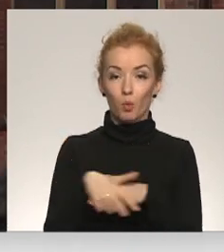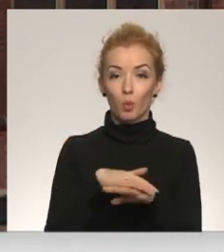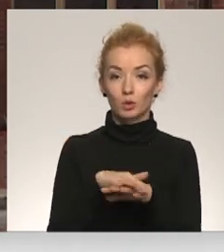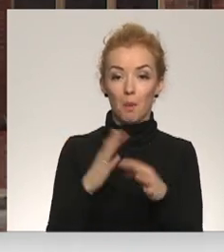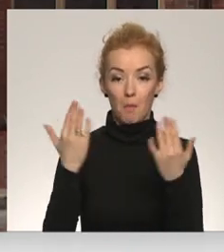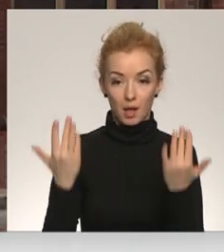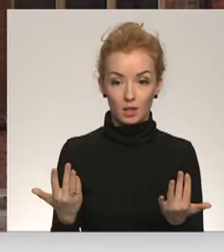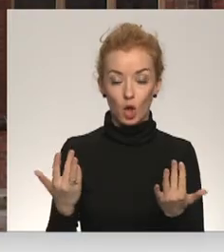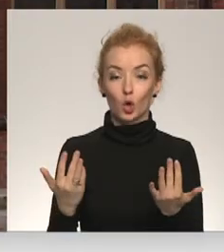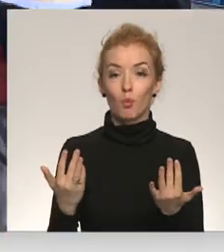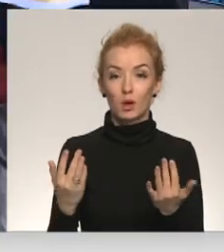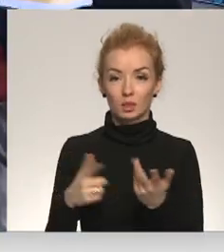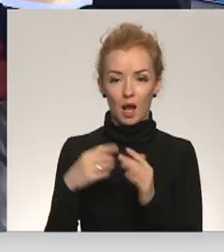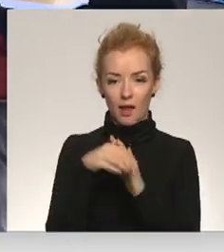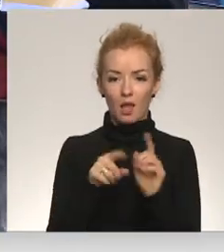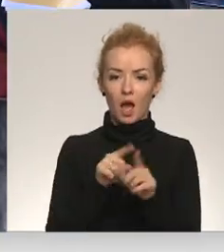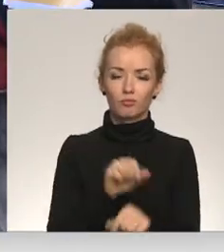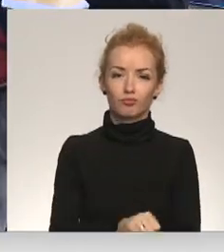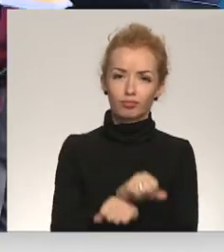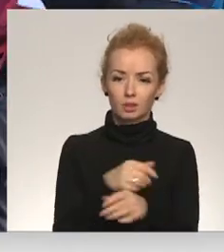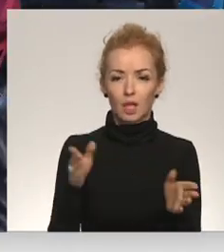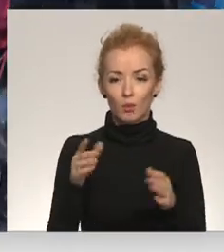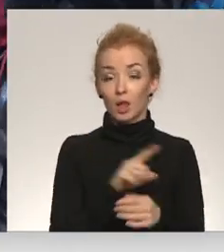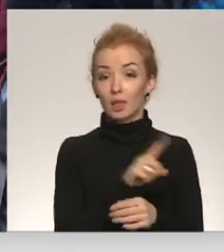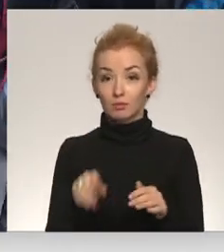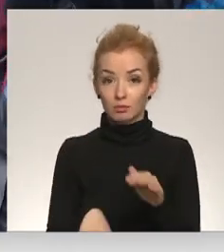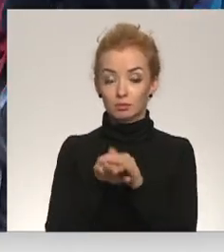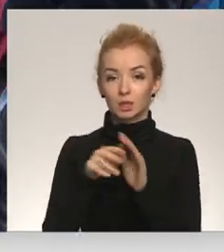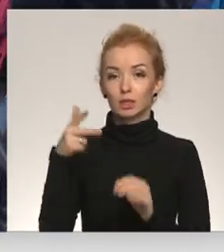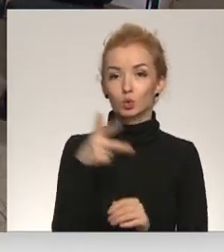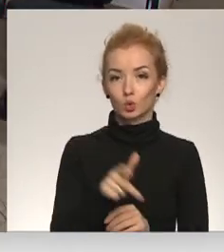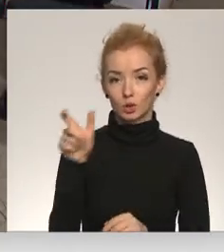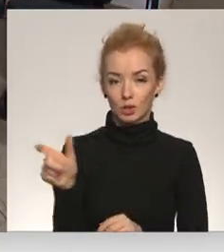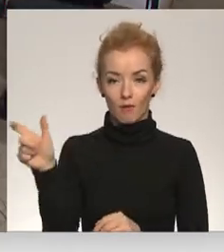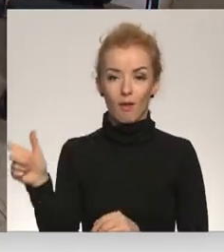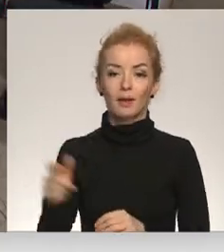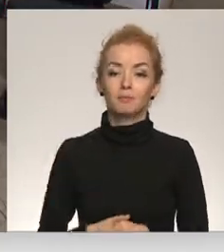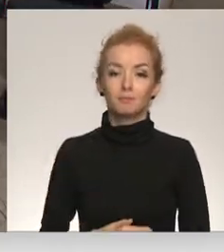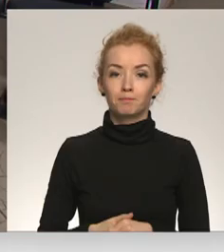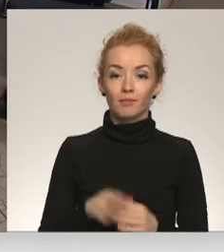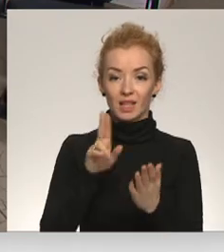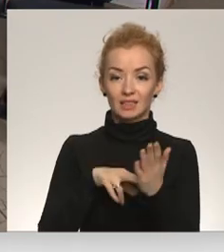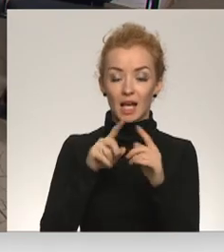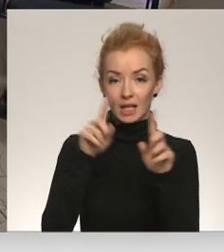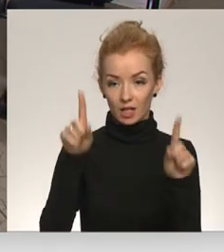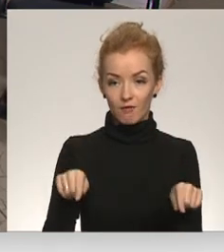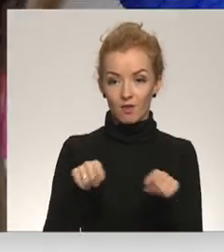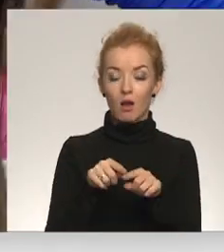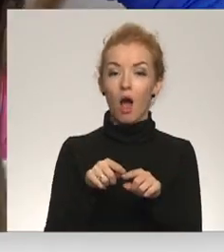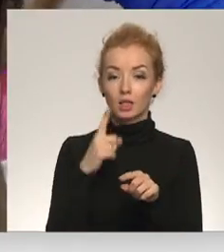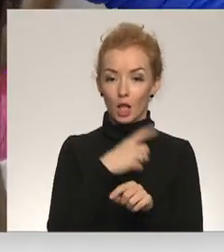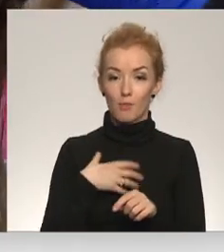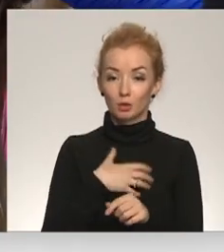pasākumos toskaitās sapulcēs un piketos var pulcēties līdz 3000 cilvēkiem. Certifikāti nepieciešam darbam